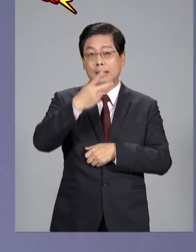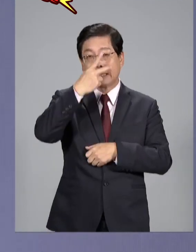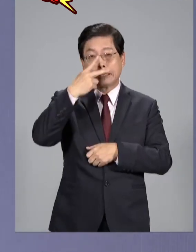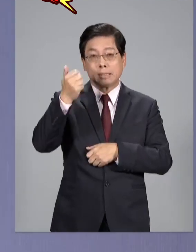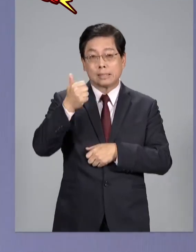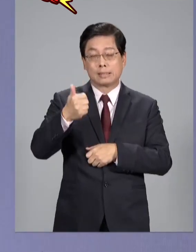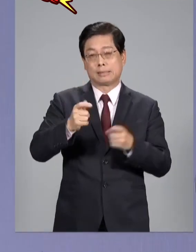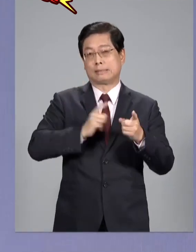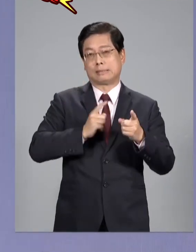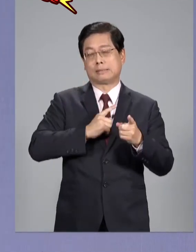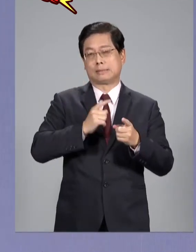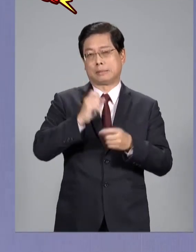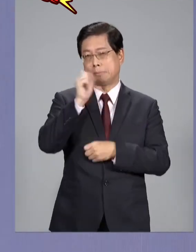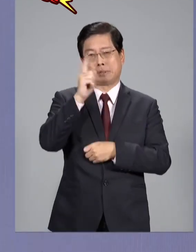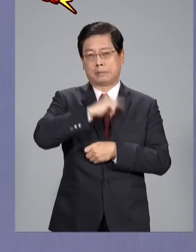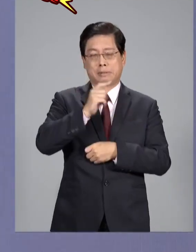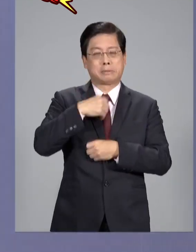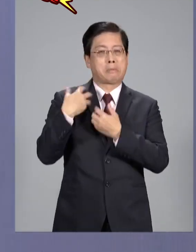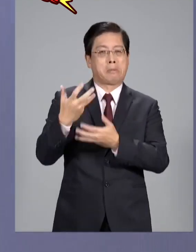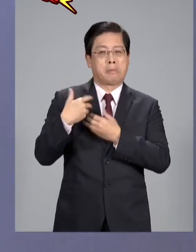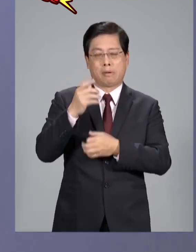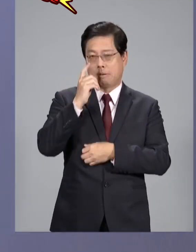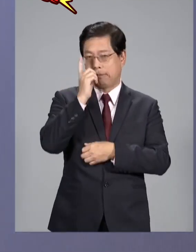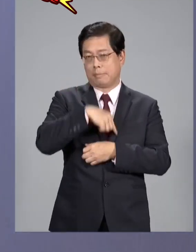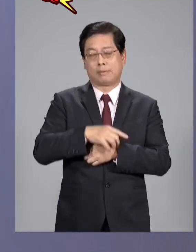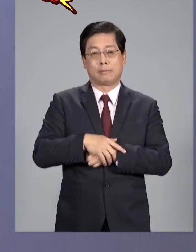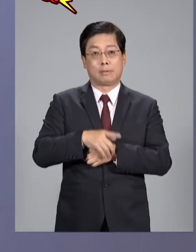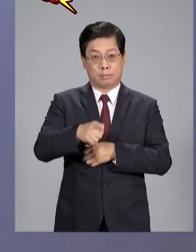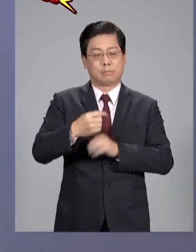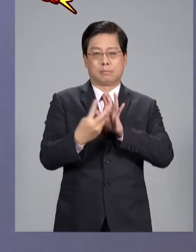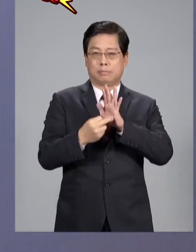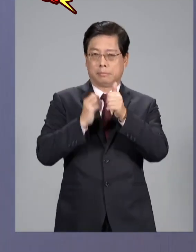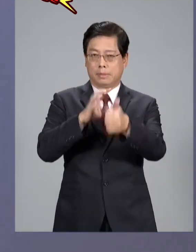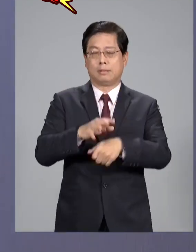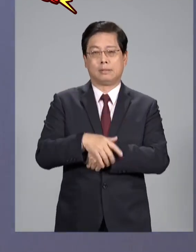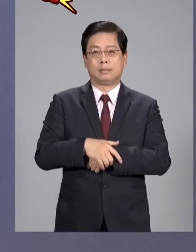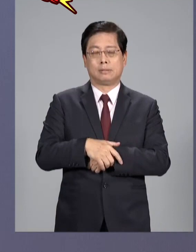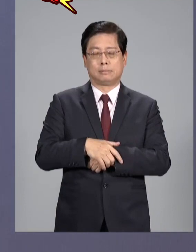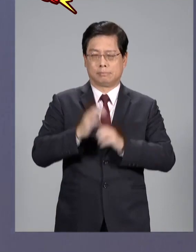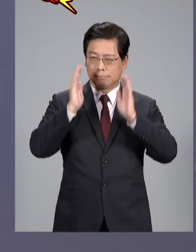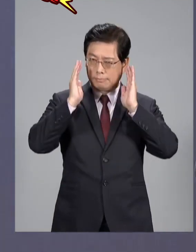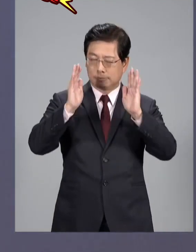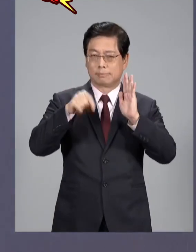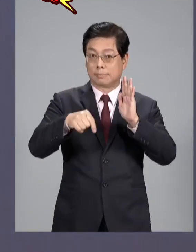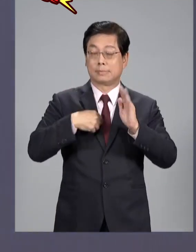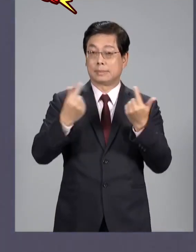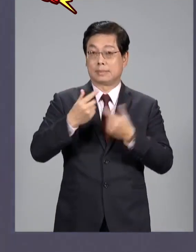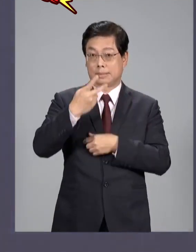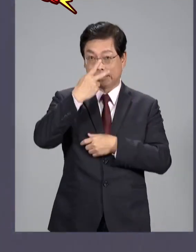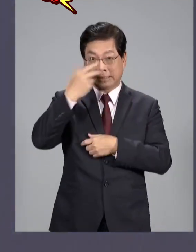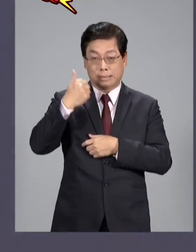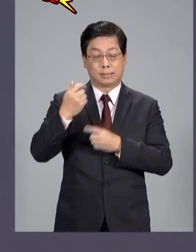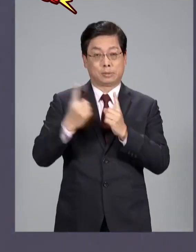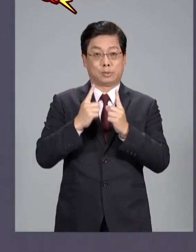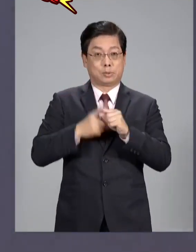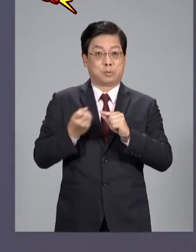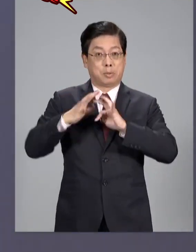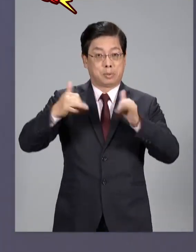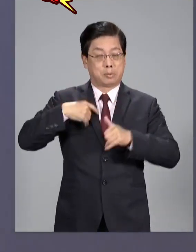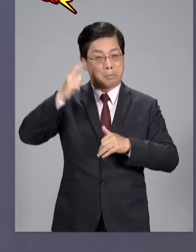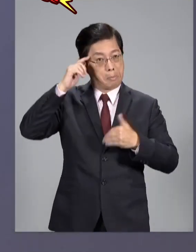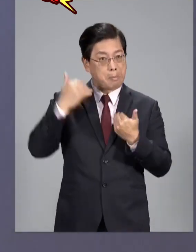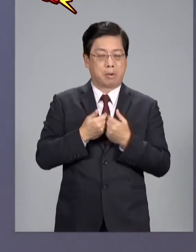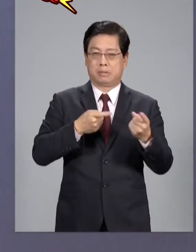賴總統候選人賴清德不要賴皮我要鄭重的說明啊像賴清德這樣不認同中華民國的